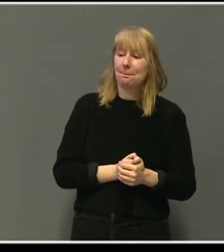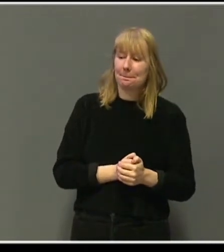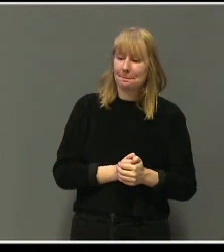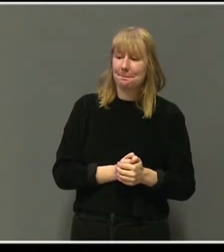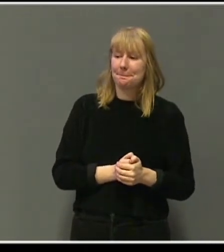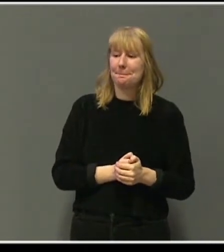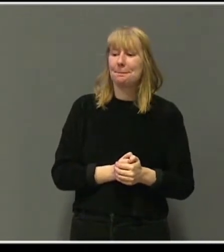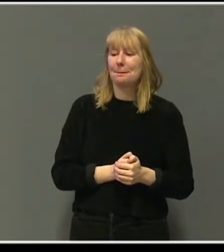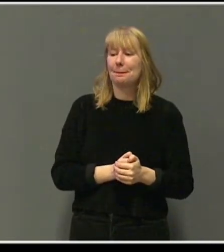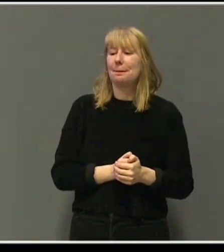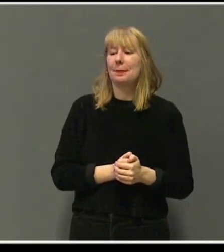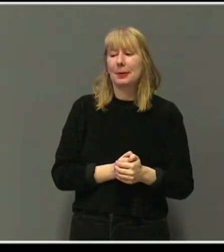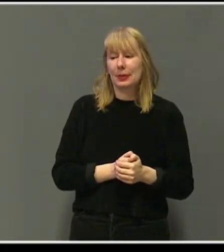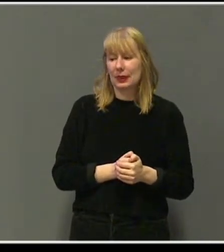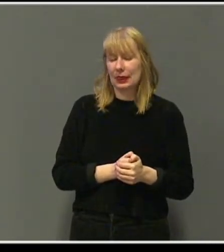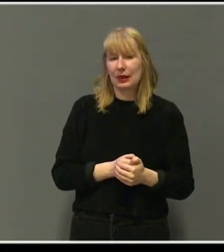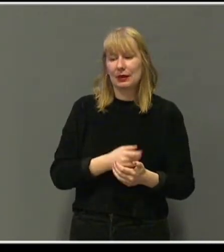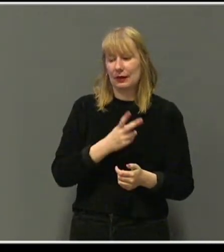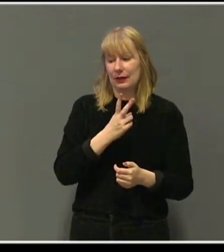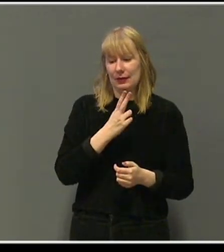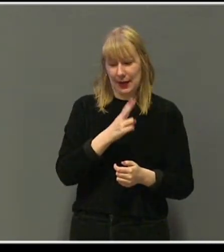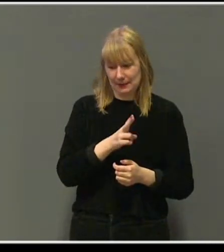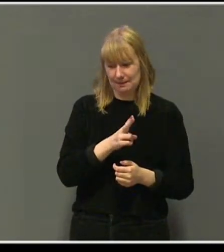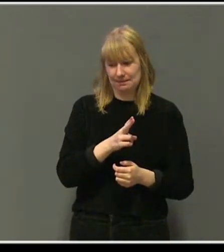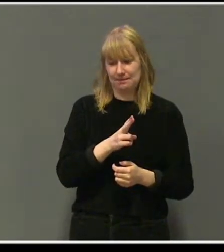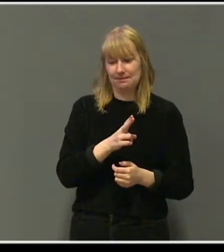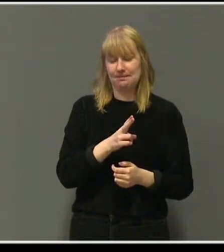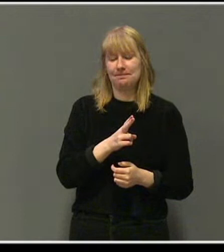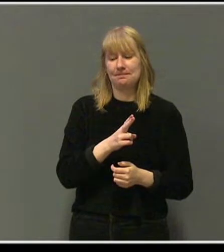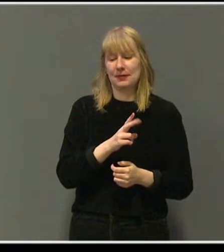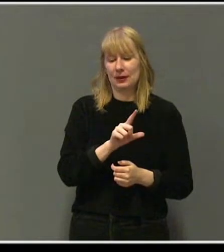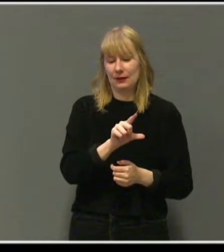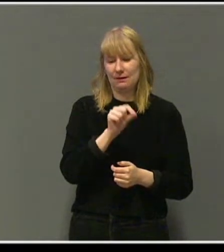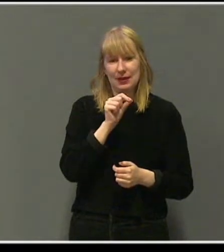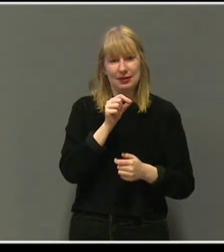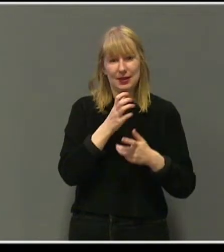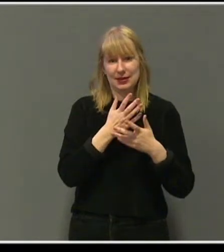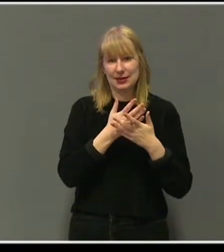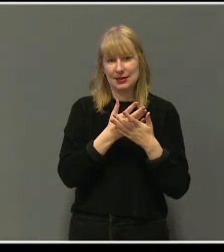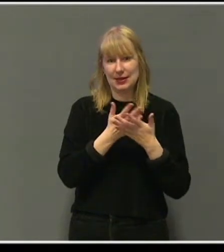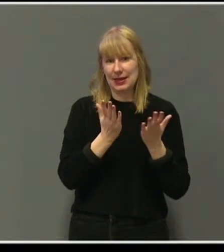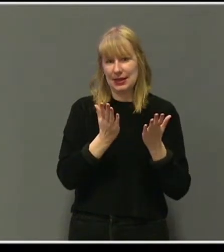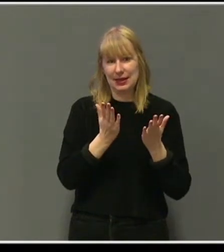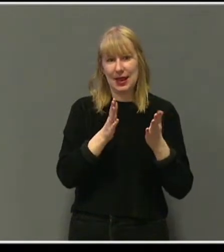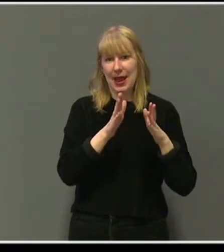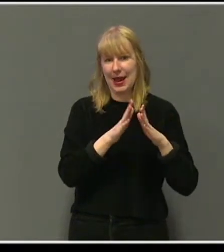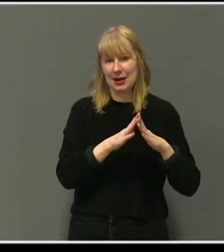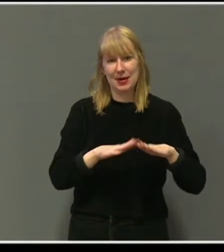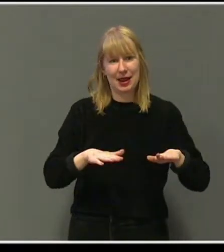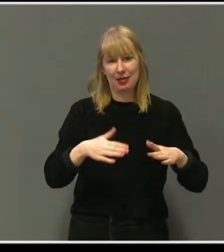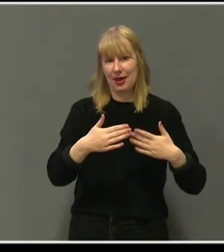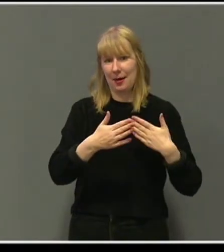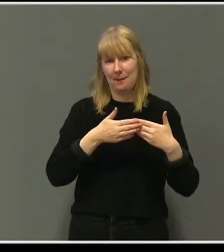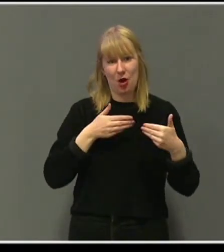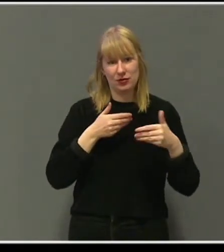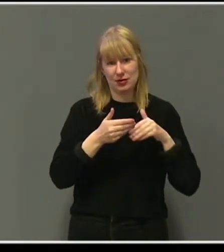Et brutalt slag. Fem små ord. Det finnes ingen helbredende behandling.